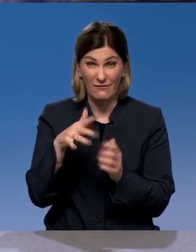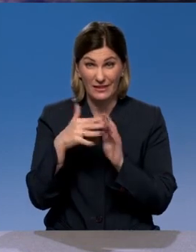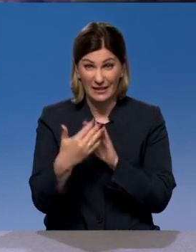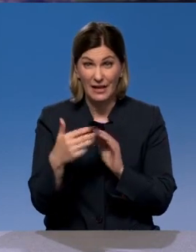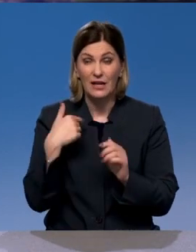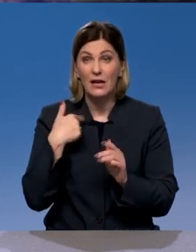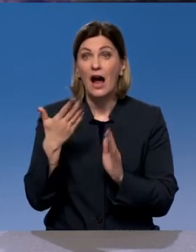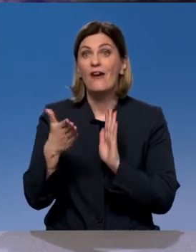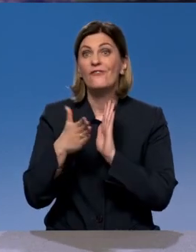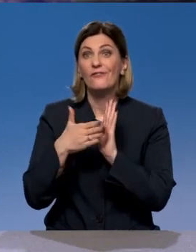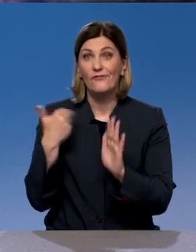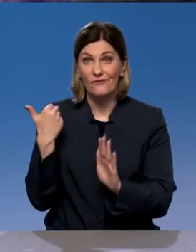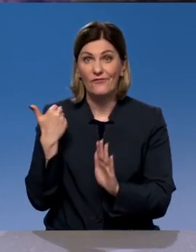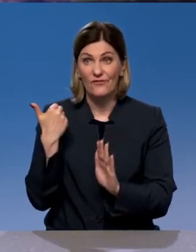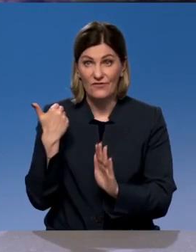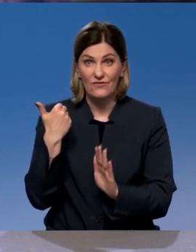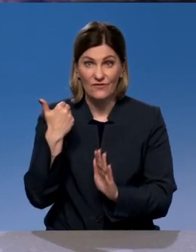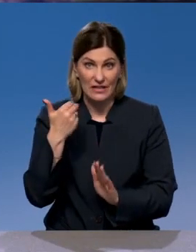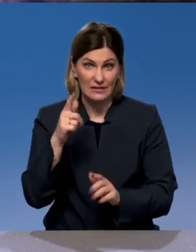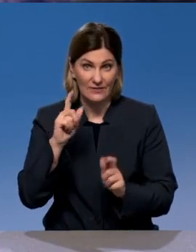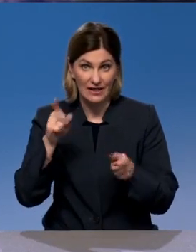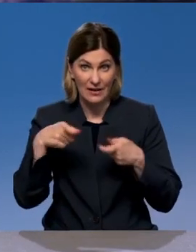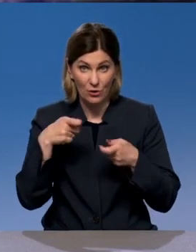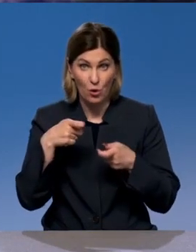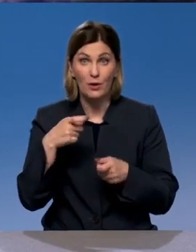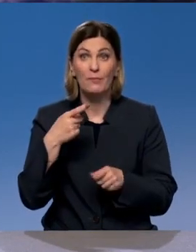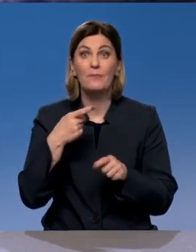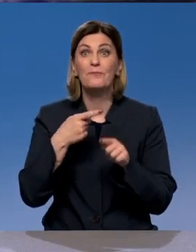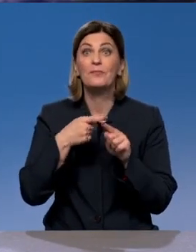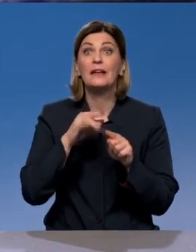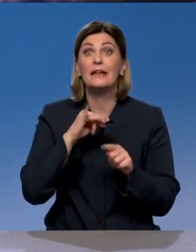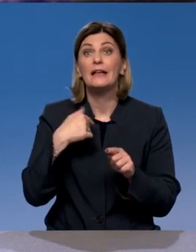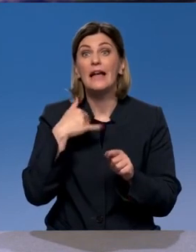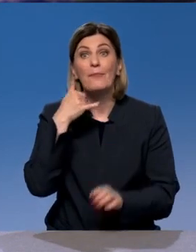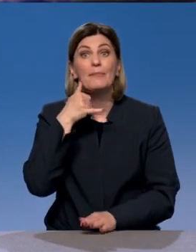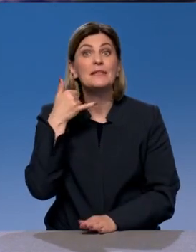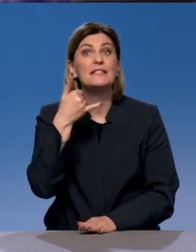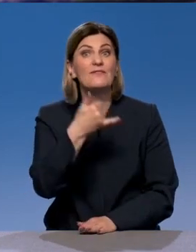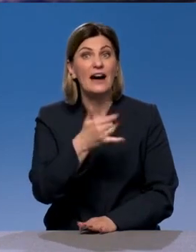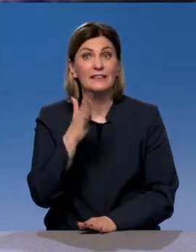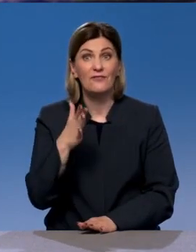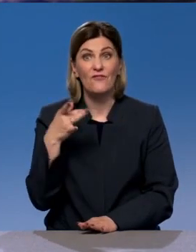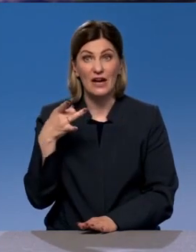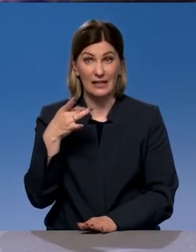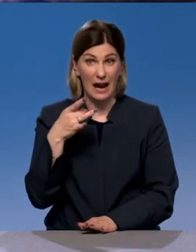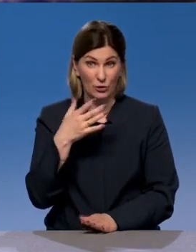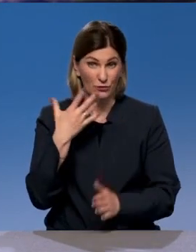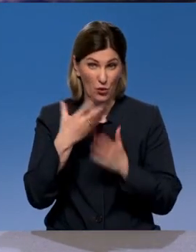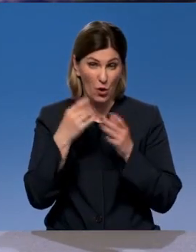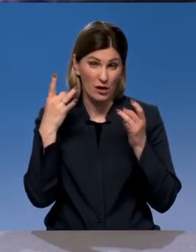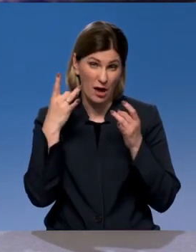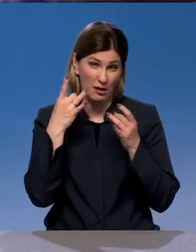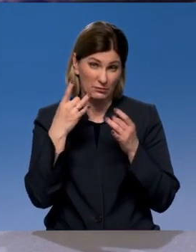Утром позвонили коллеги с радиостанции, которая, кстати, не вещает в Башкирии. И я рассказал в прямом эфире об этом. Так.